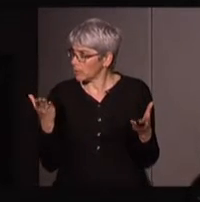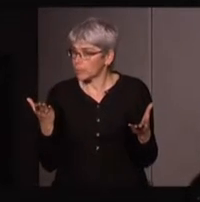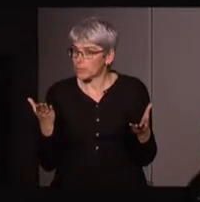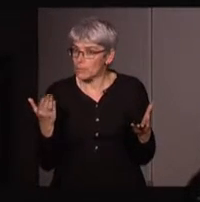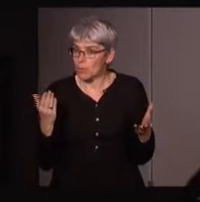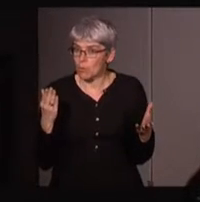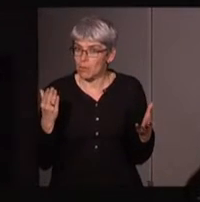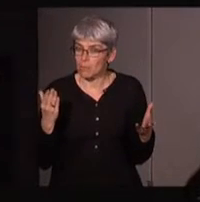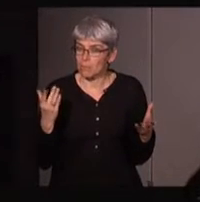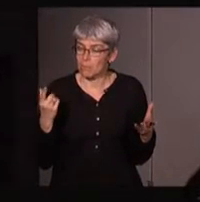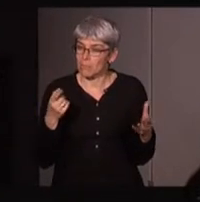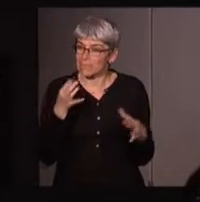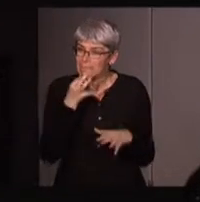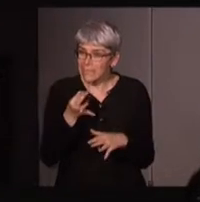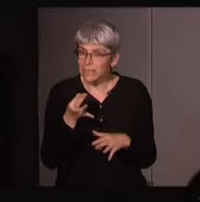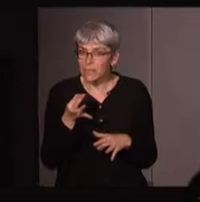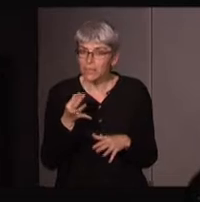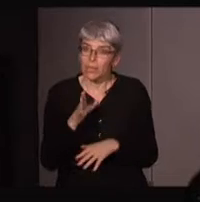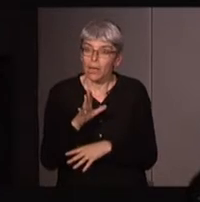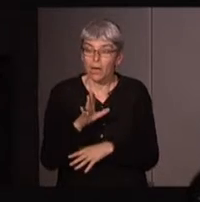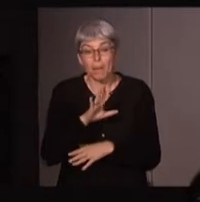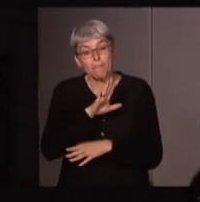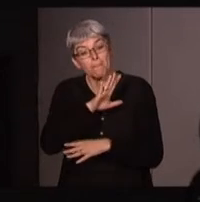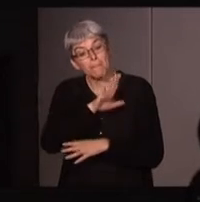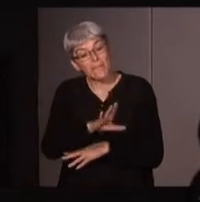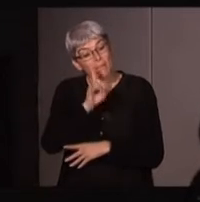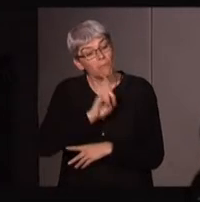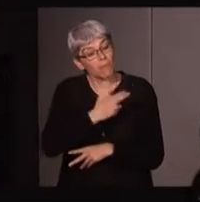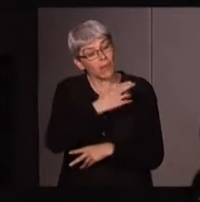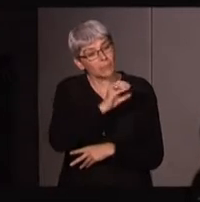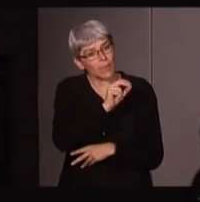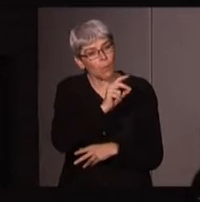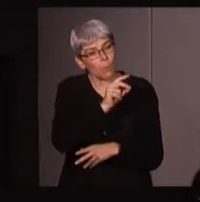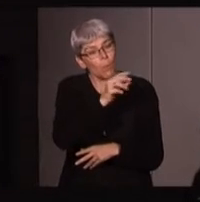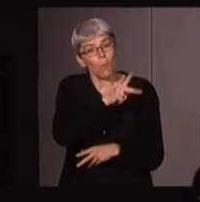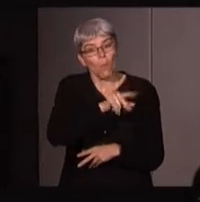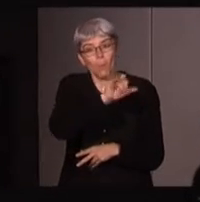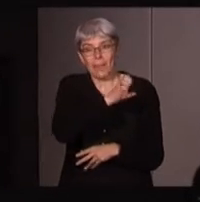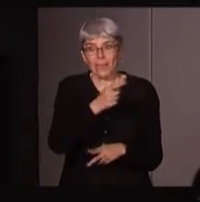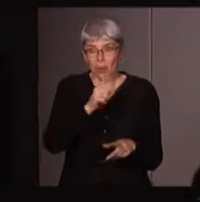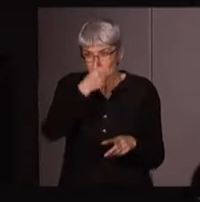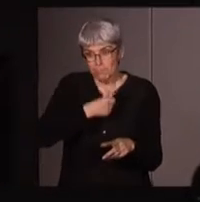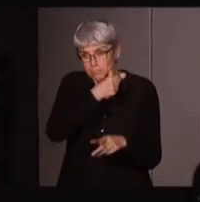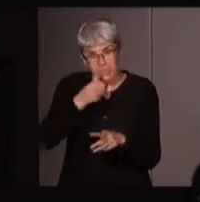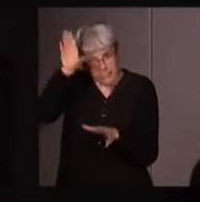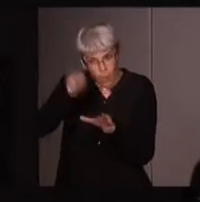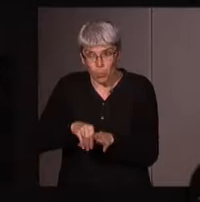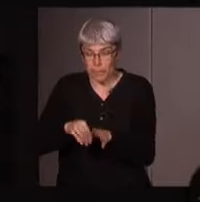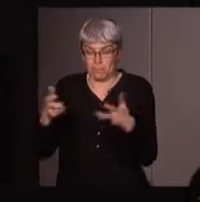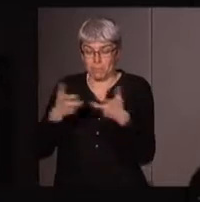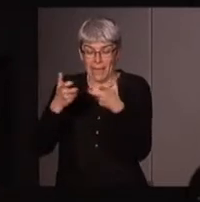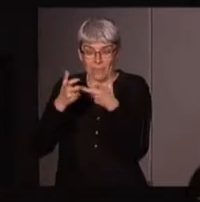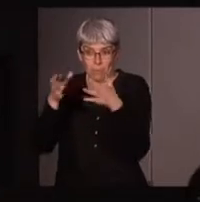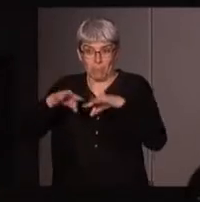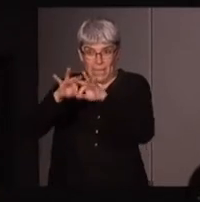ce dont elle parlait, mais il n'y avait pas non plus que des néo-païennes, il y avait beaucoup de chrétiens et de chrétiennes, notamment aux Etats-Unis. Mais voilà, c'est une